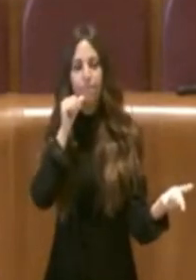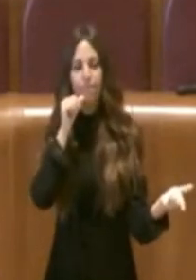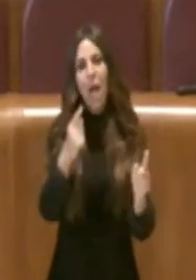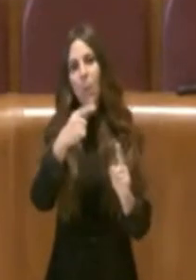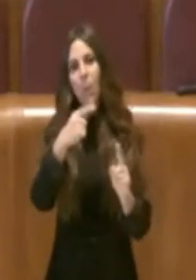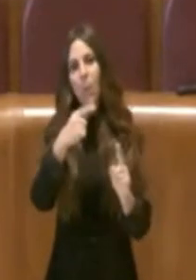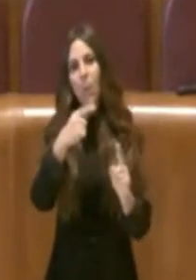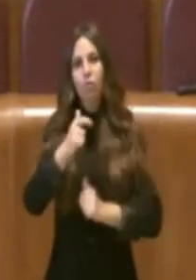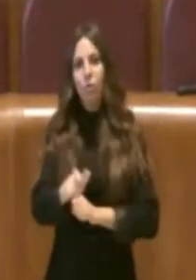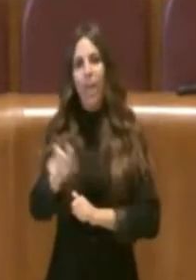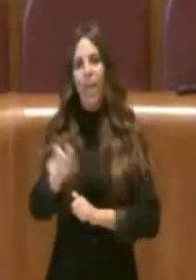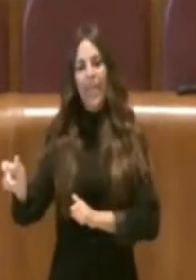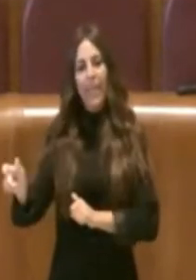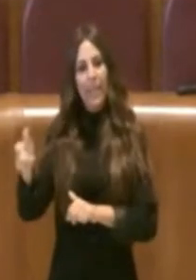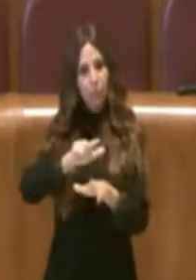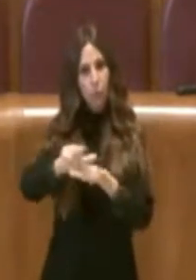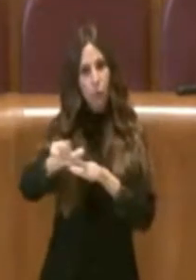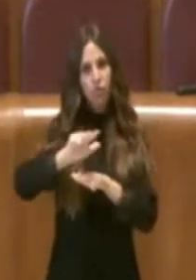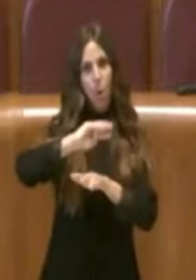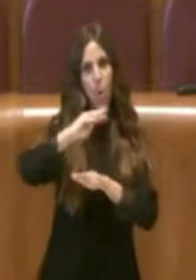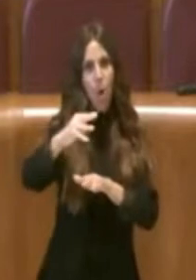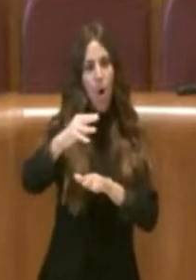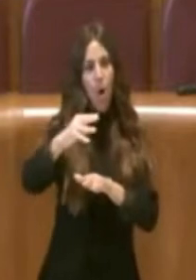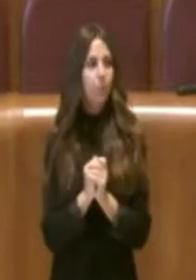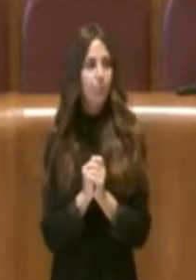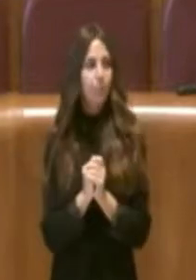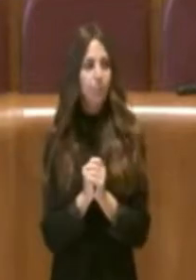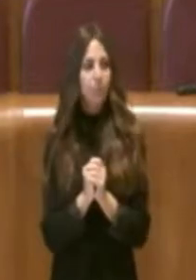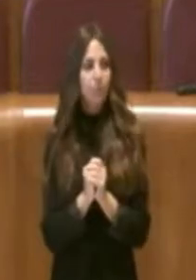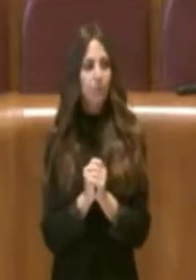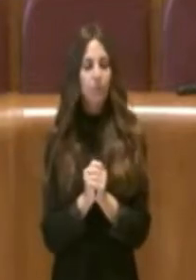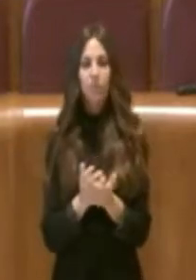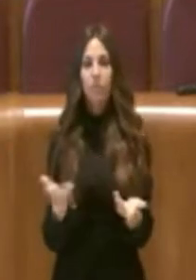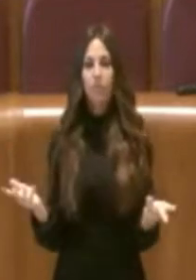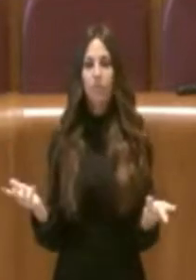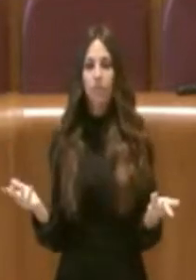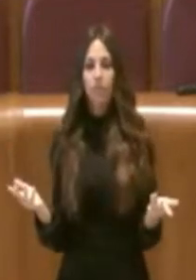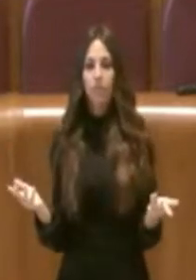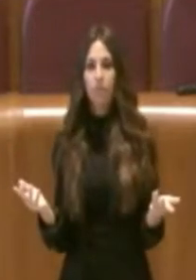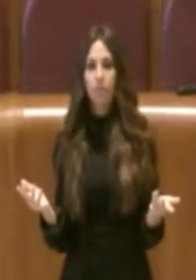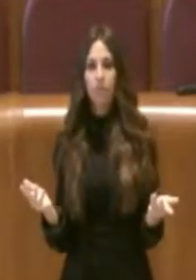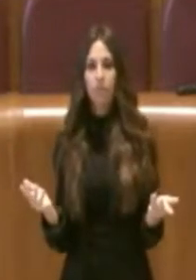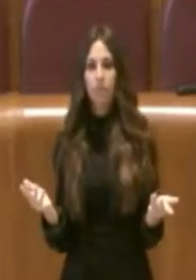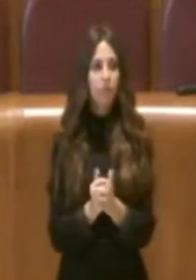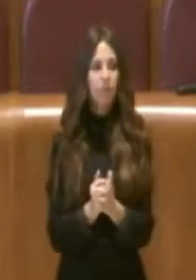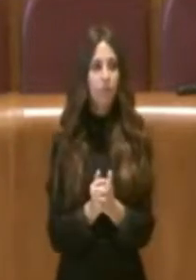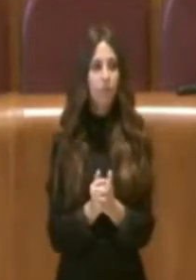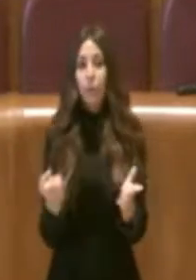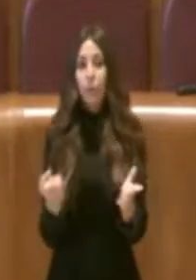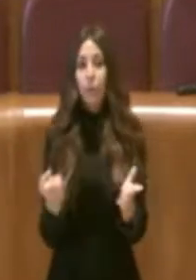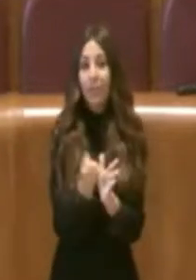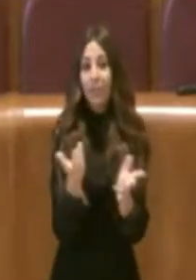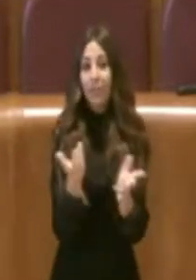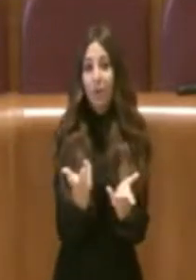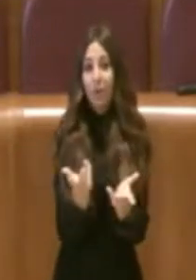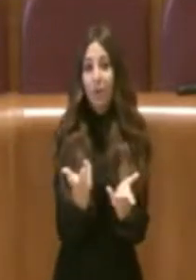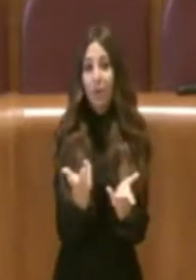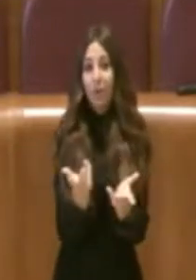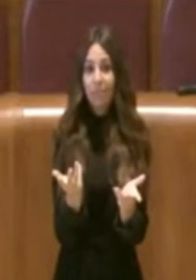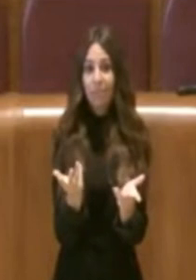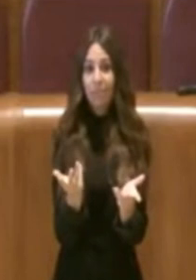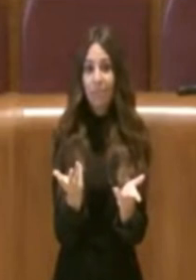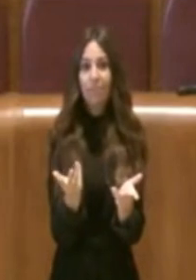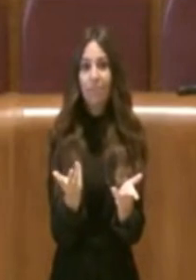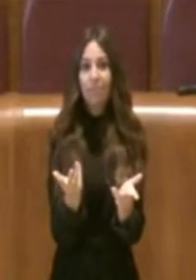cittadini di quel municipio. Però è successo che questi